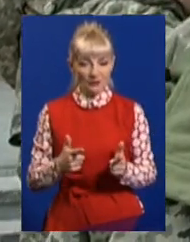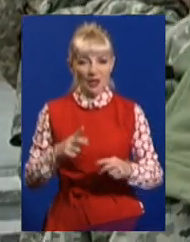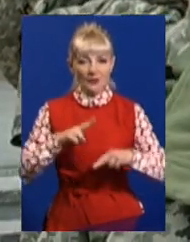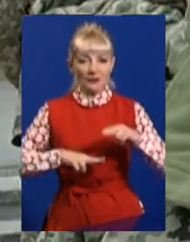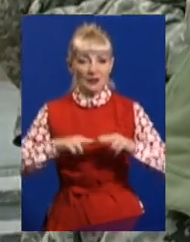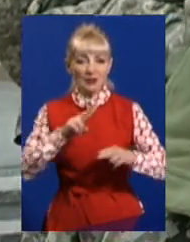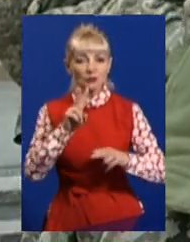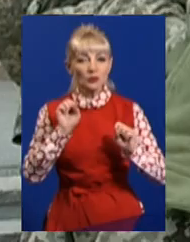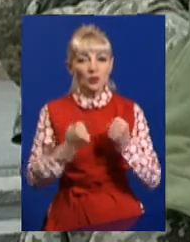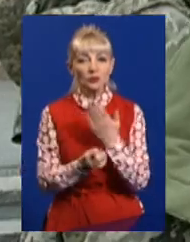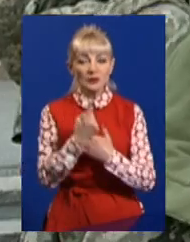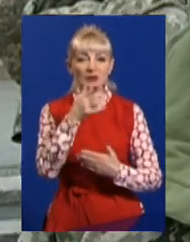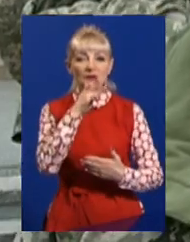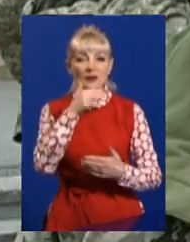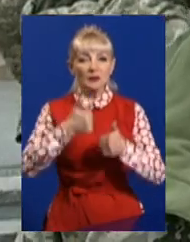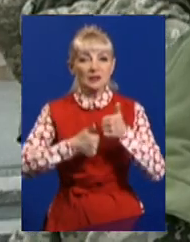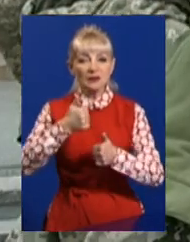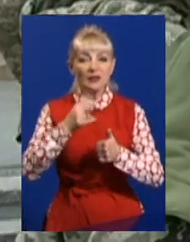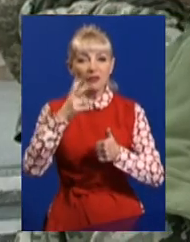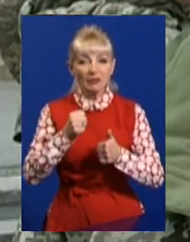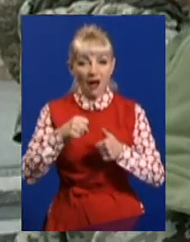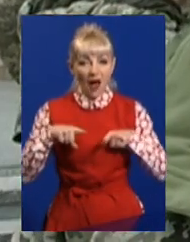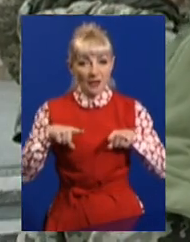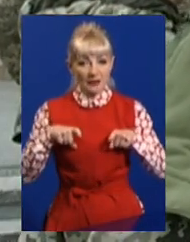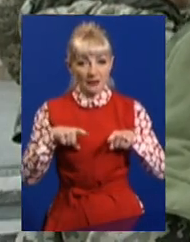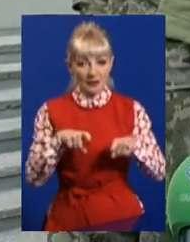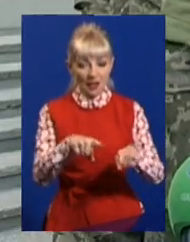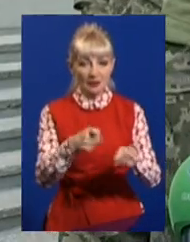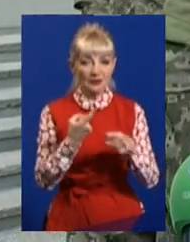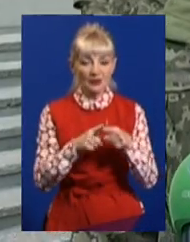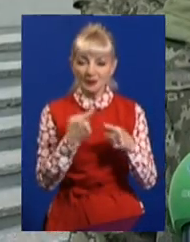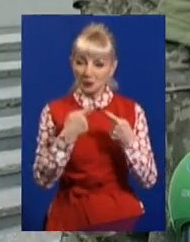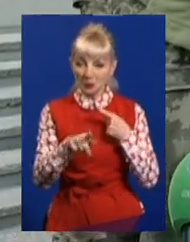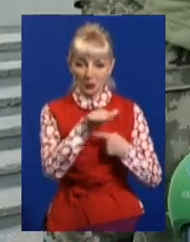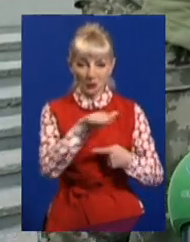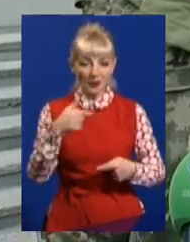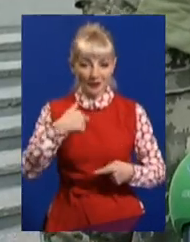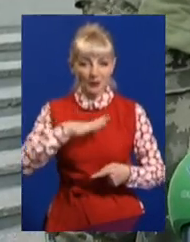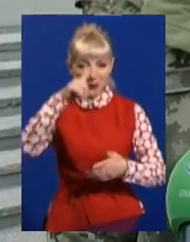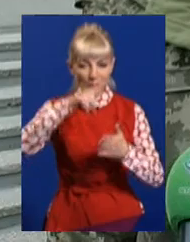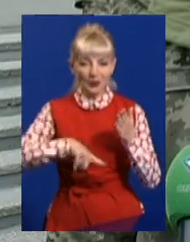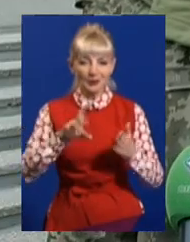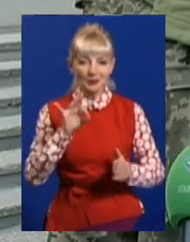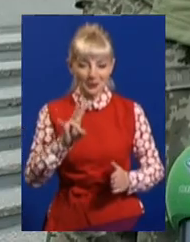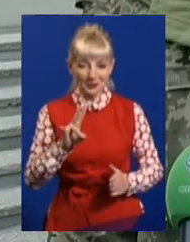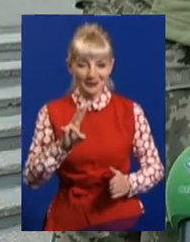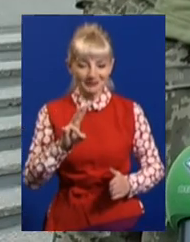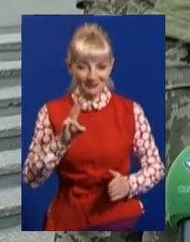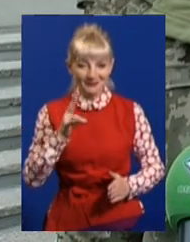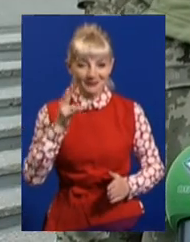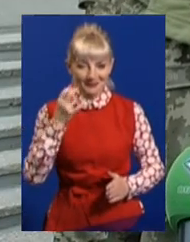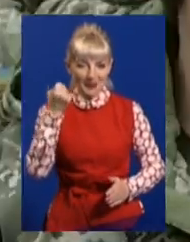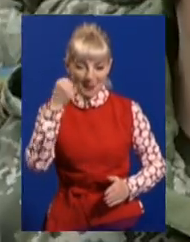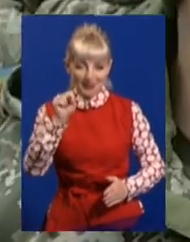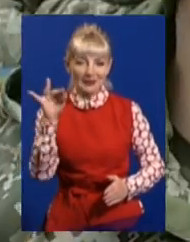можуть виникнути під час старту на самій дистанції, це вже зовсім ішій рівень. Я був впевнений, що він зможе, що він покаже дуже